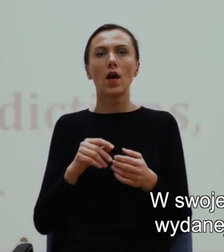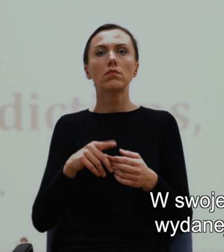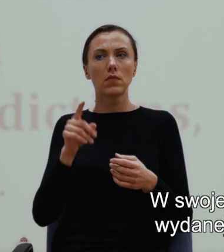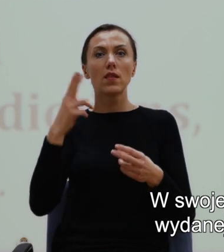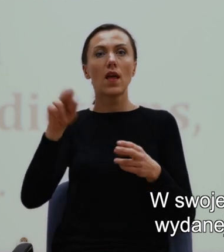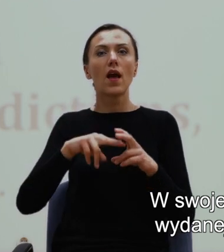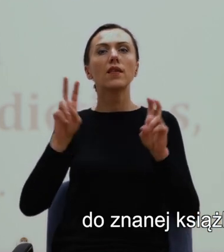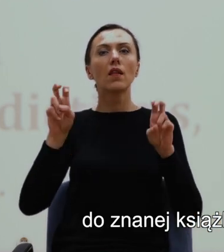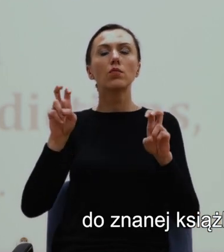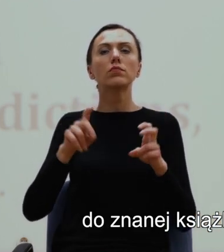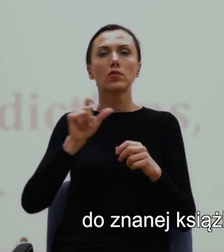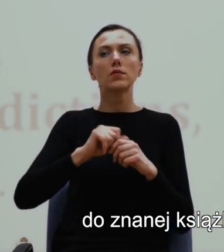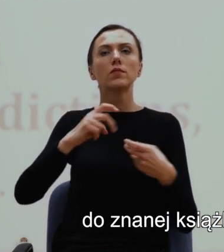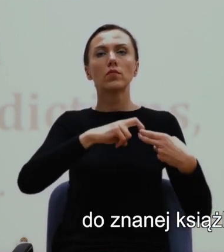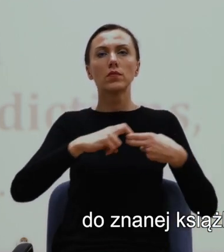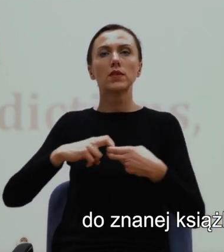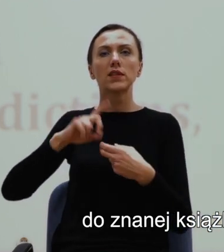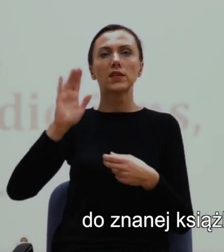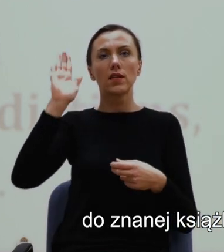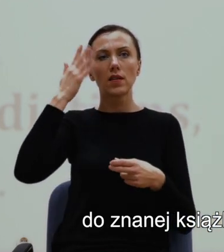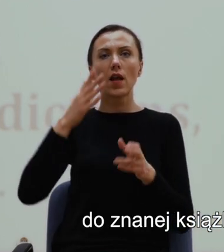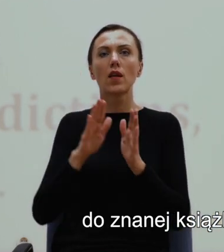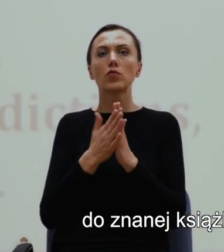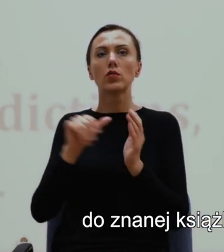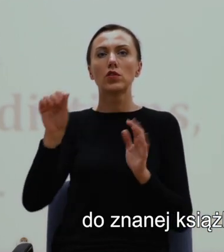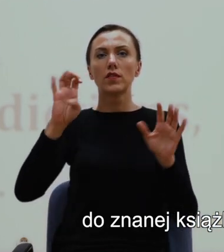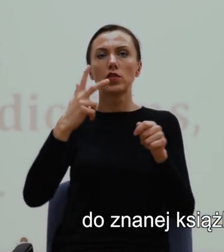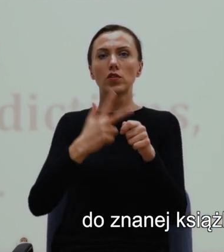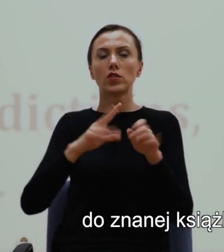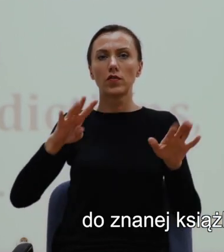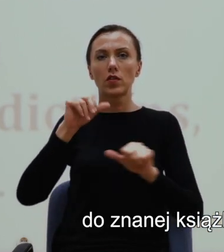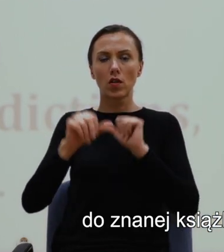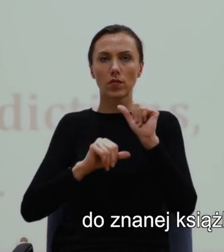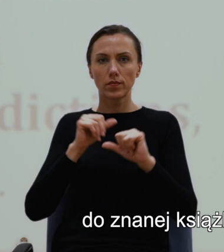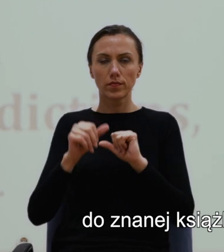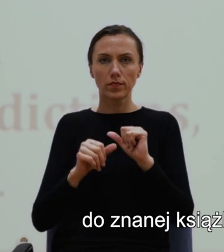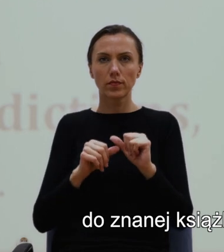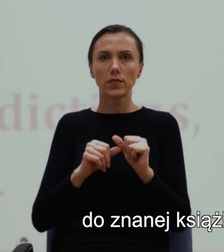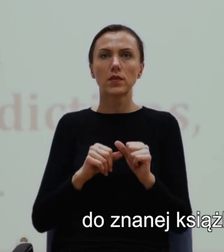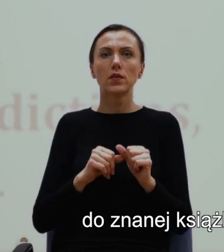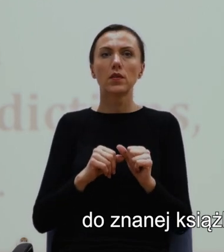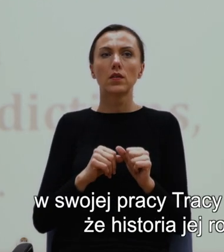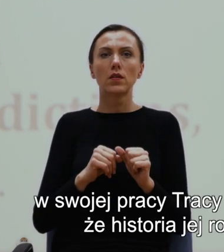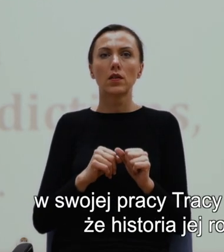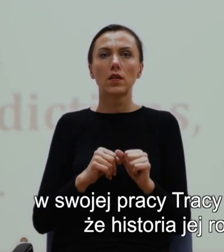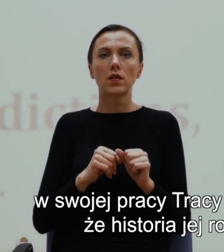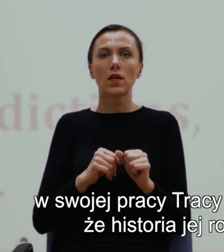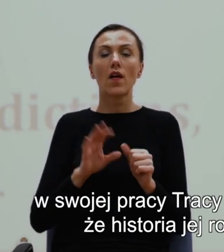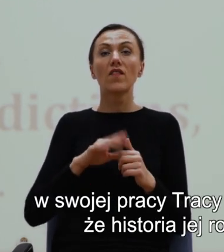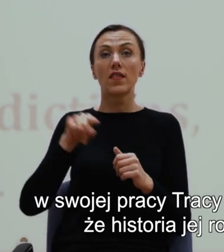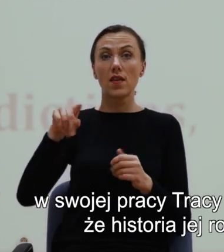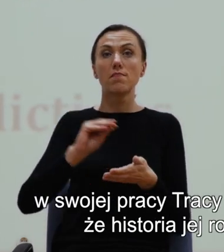której tytuł nawiązuje do znanej książki z 1939 roku, Kasha, The Mind of the South. W